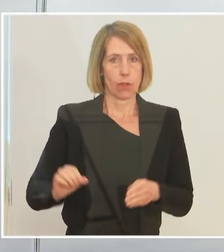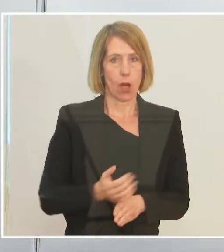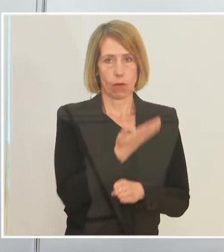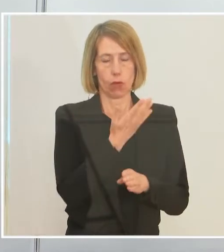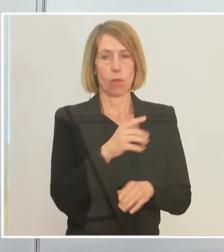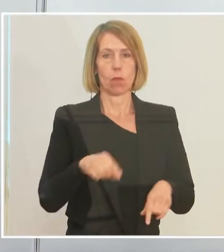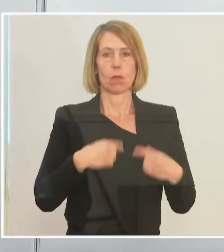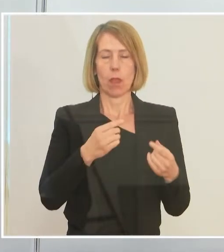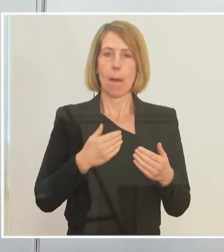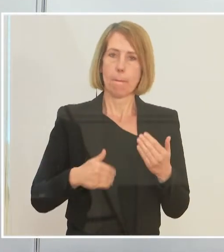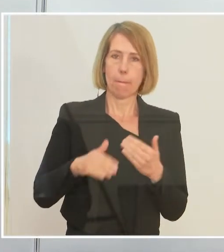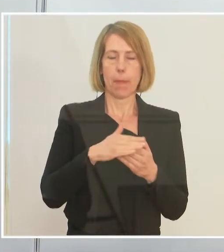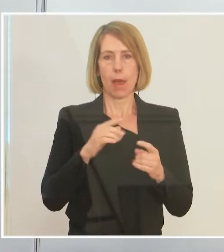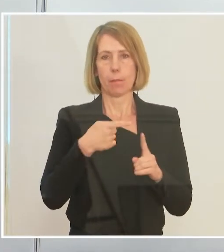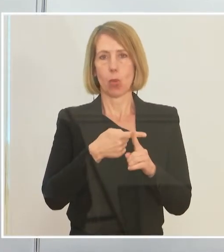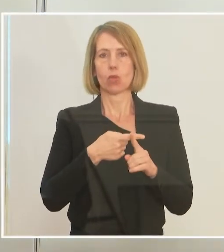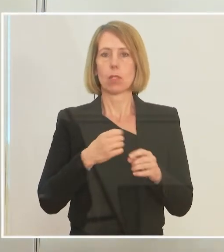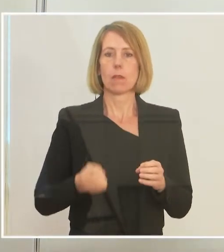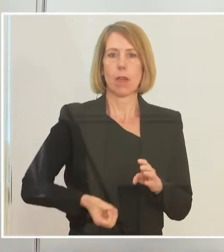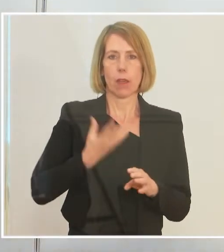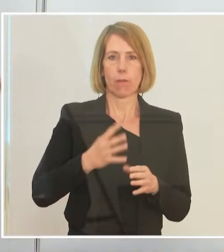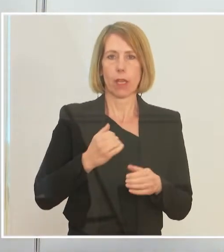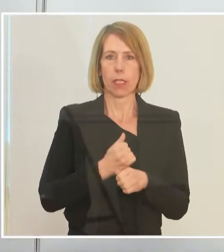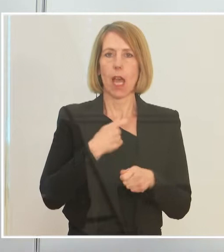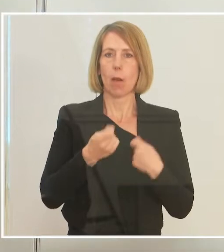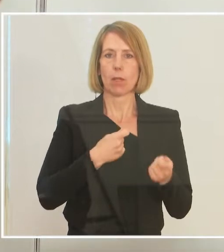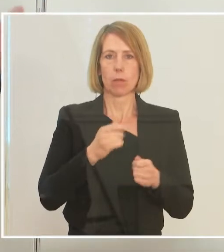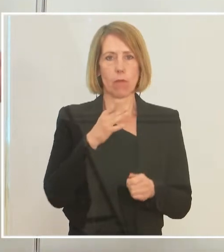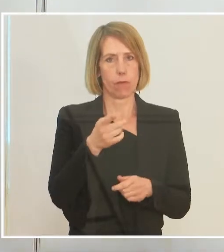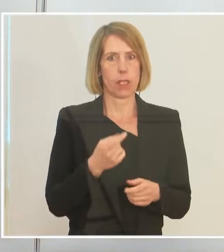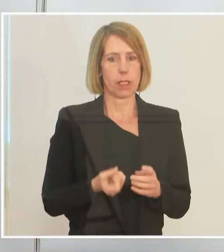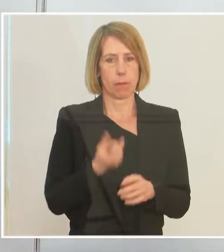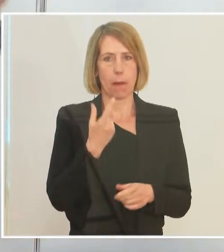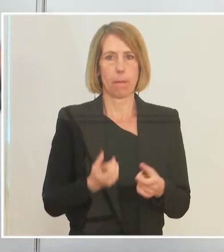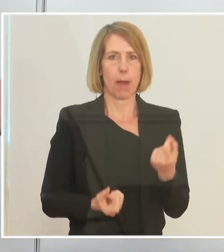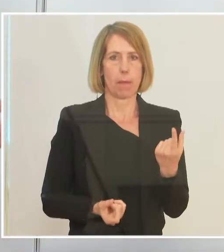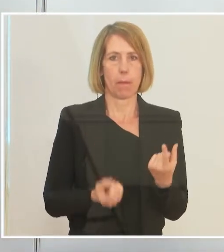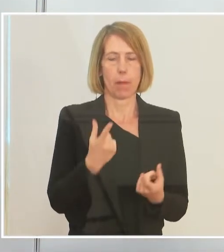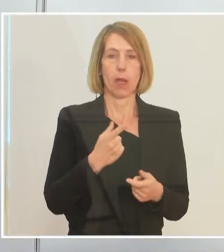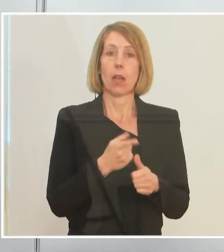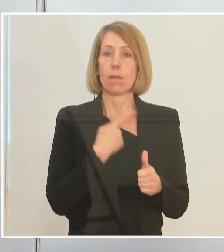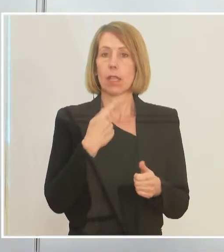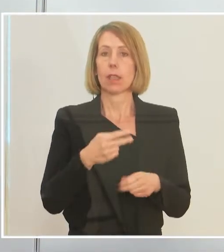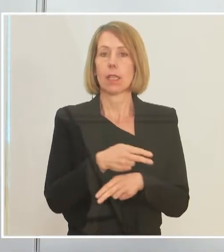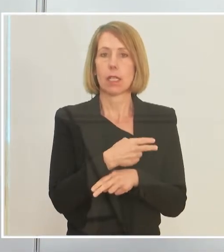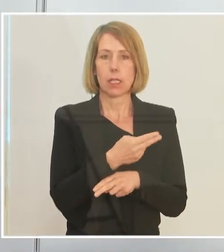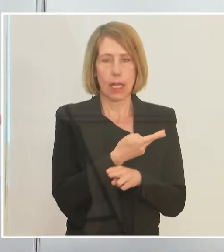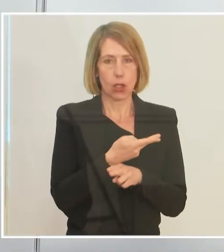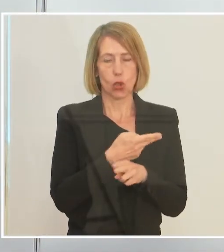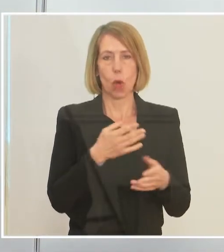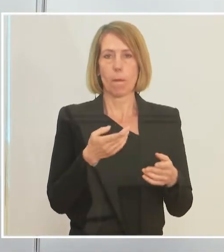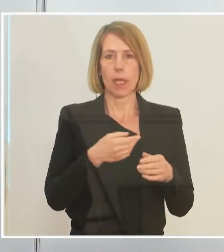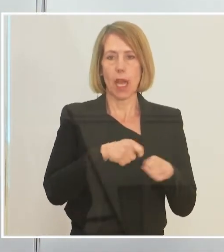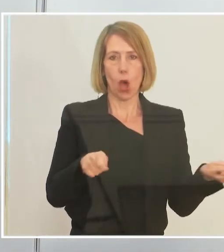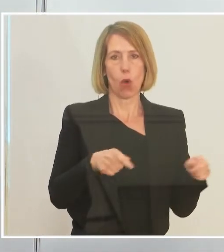noch stärkere positive Effekte am Arbeitsmarkt zeigen. Das ist evident. Wenn einmal die Gastronomie und die ganzen anderen Betriebe aufsperren können, dann